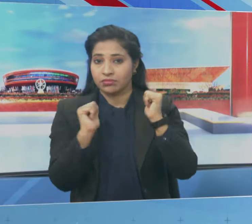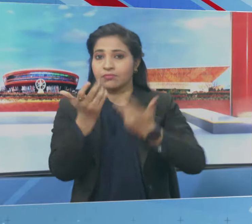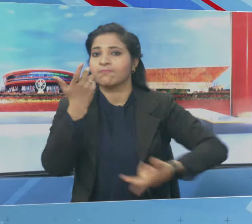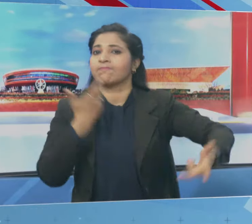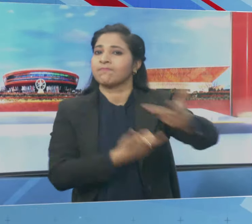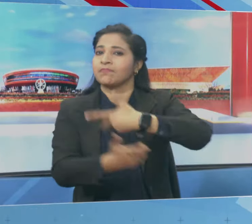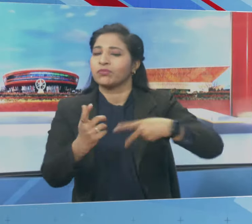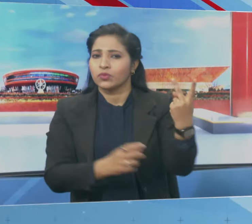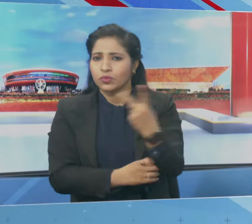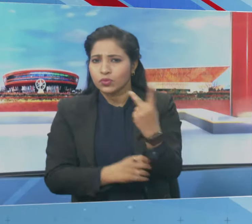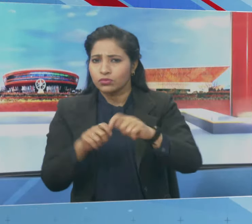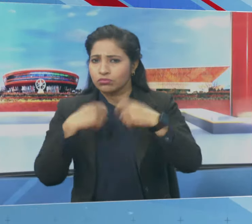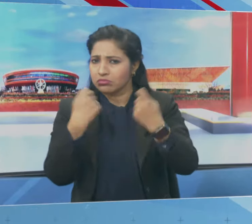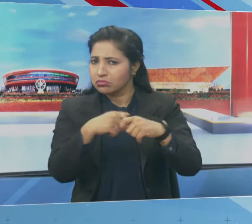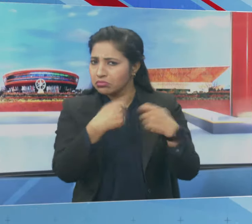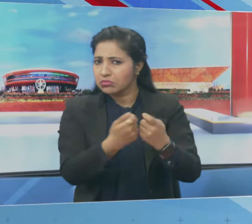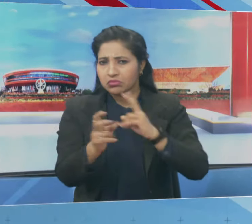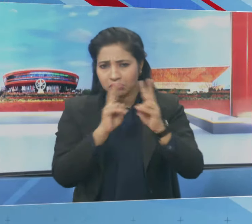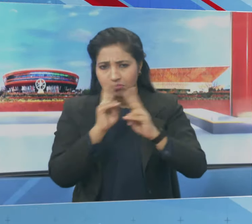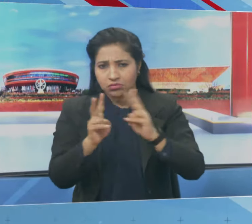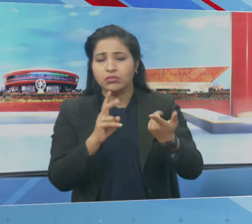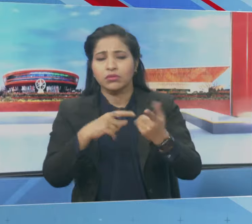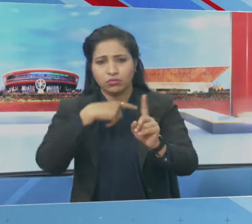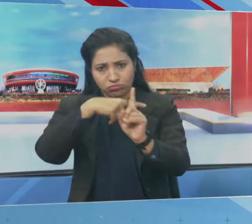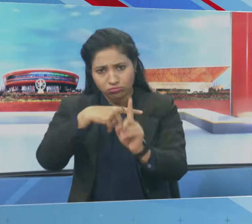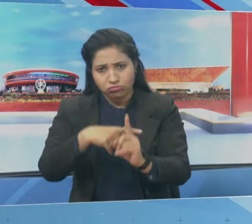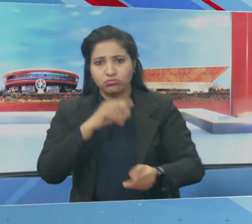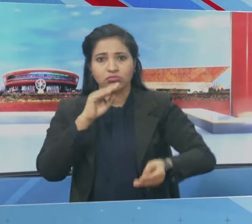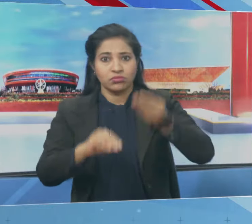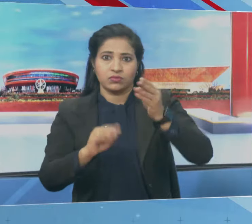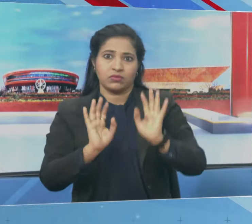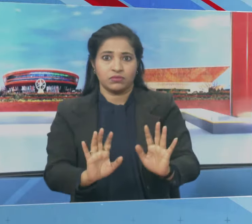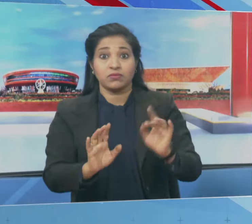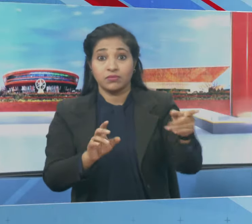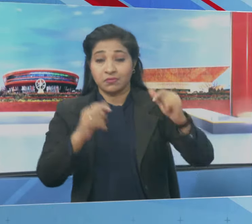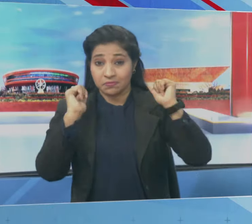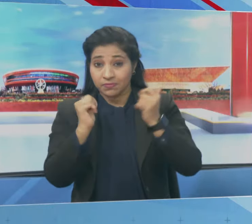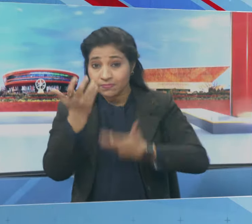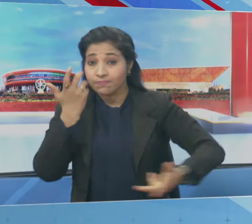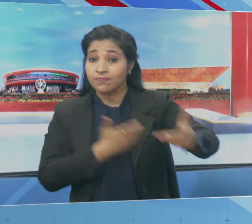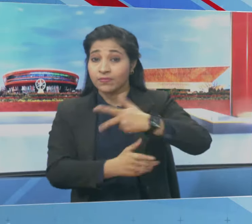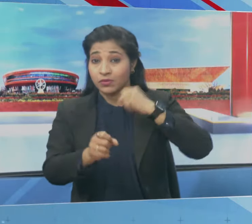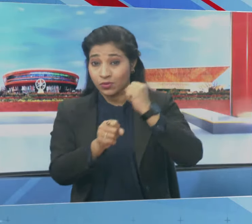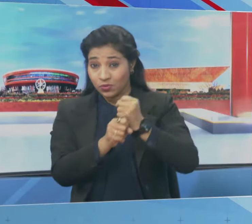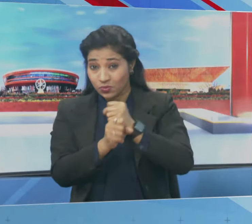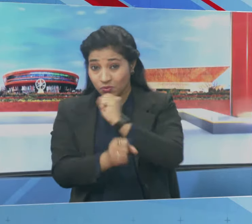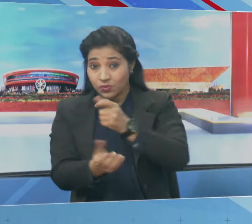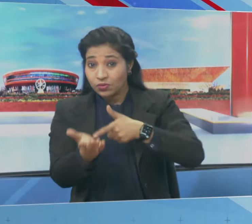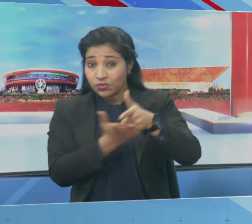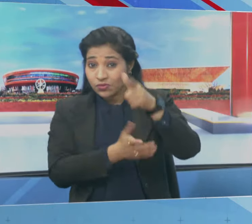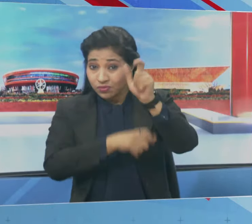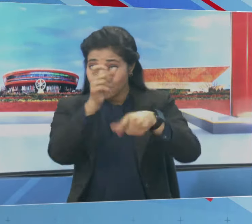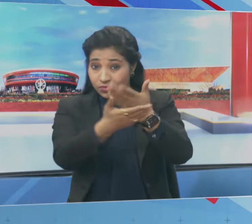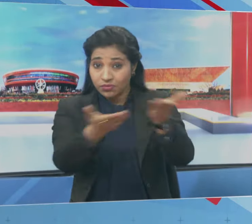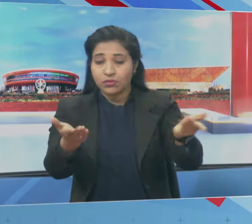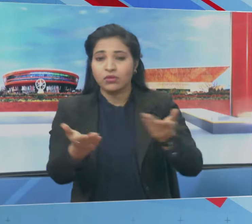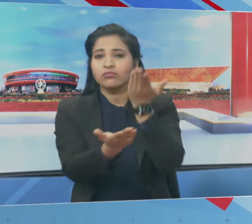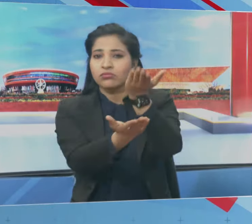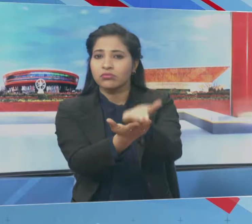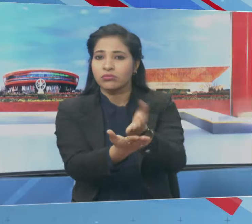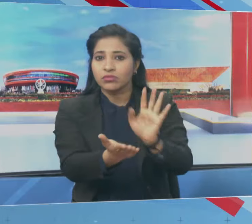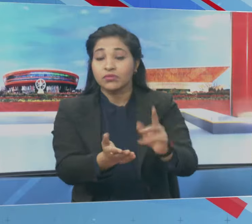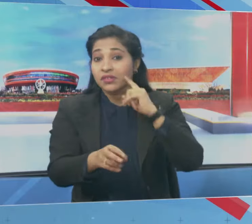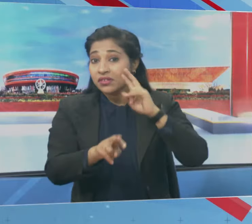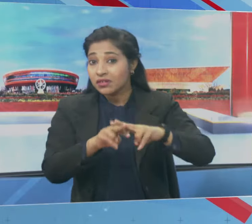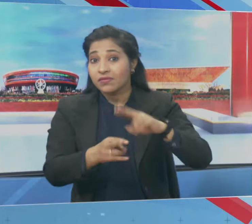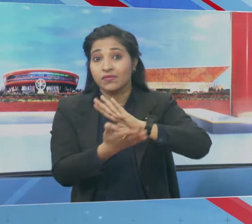दोनों पक्षों के बीच हुई बाचीट काफी सकरात्मक रही बैठक में सरकार ने किसानों के सामने प्रस्ताव रखा है कि अगर